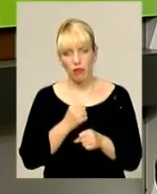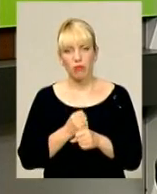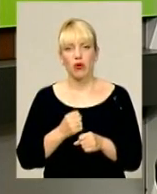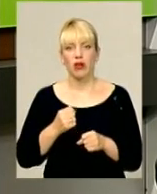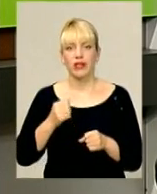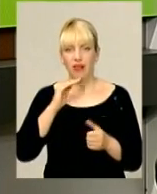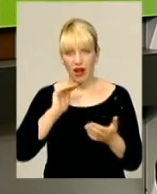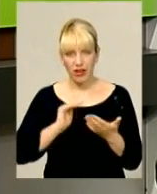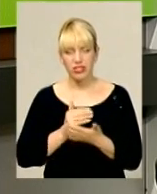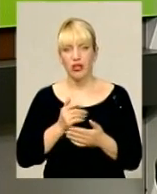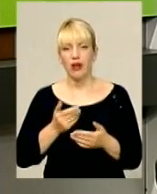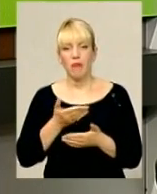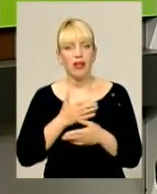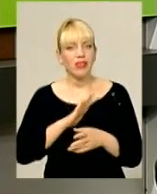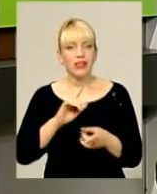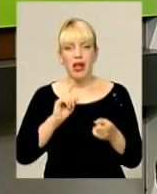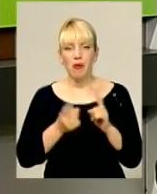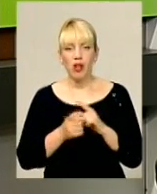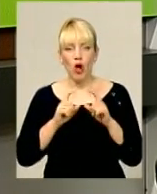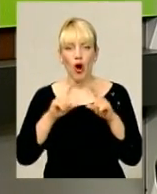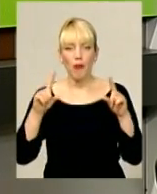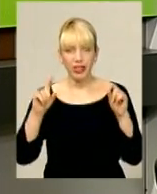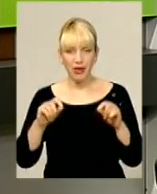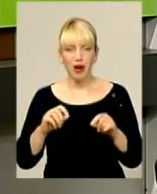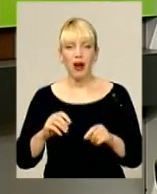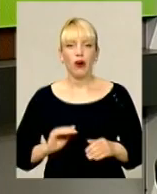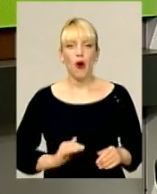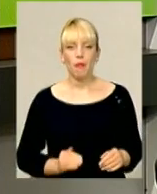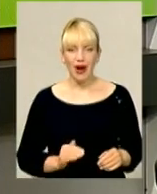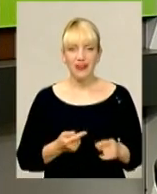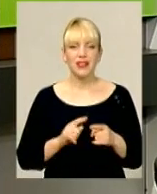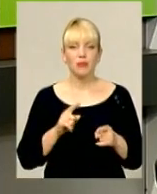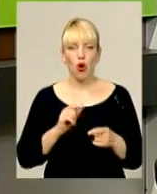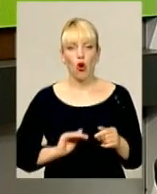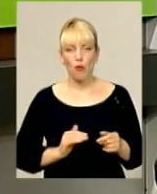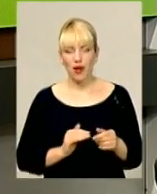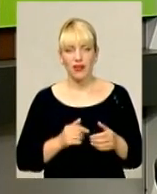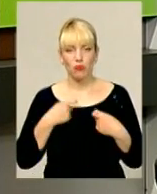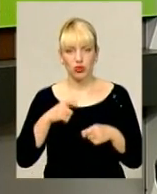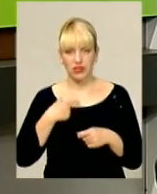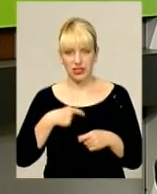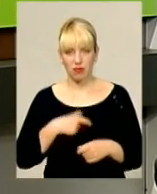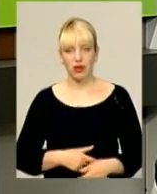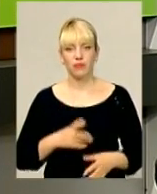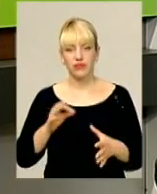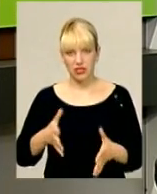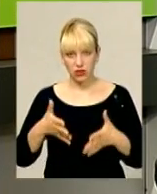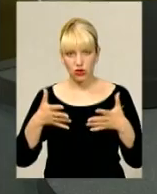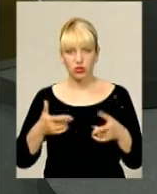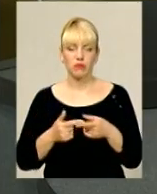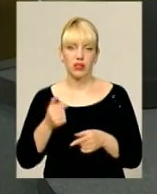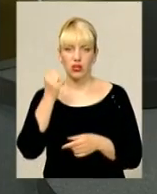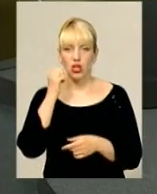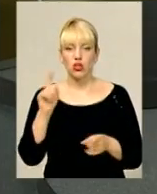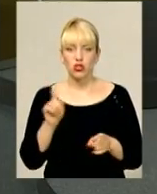якісно, звичайно, ми не заміним логотип компанії, тому що компанія в першу чергу буде продавати з себе. Все зрозуміло. Ну що